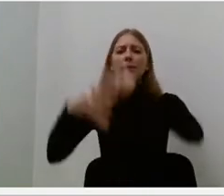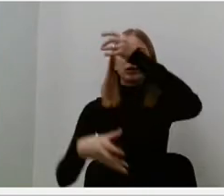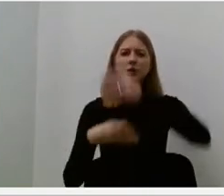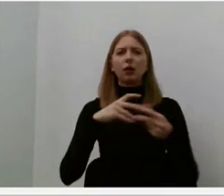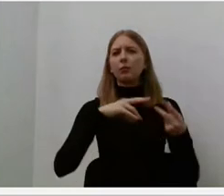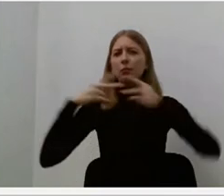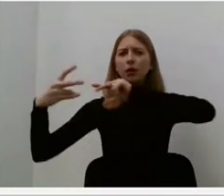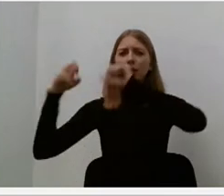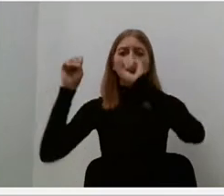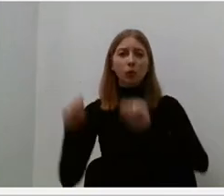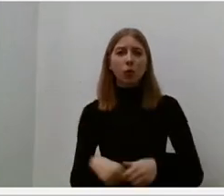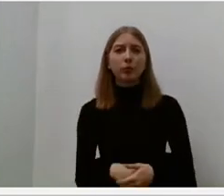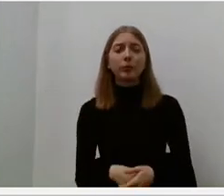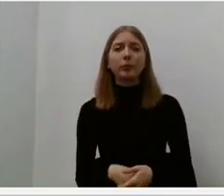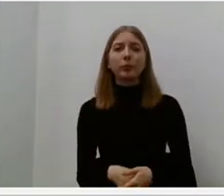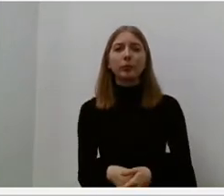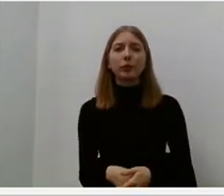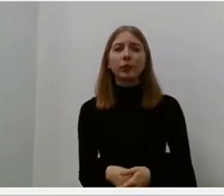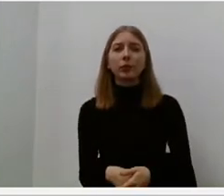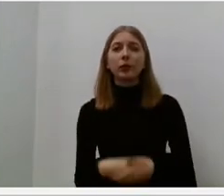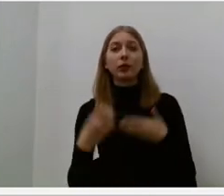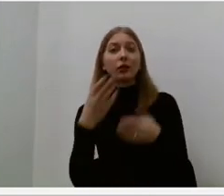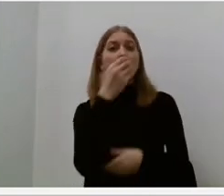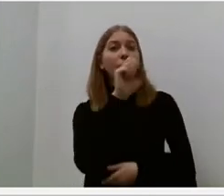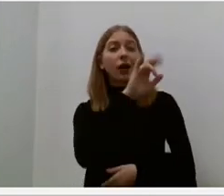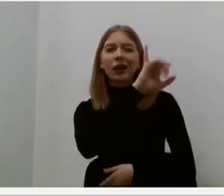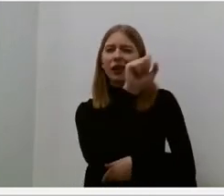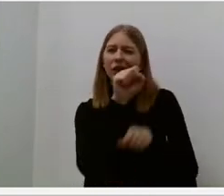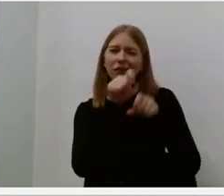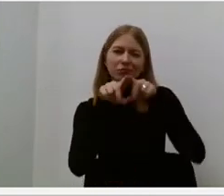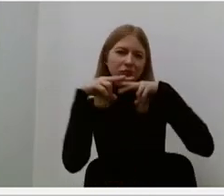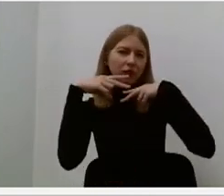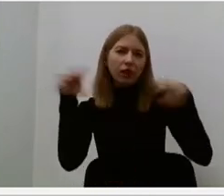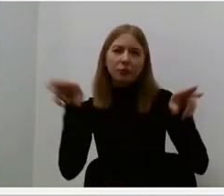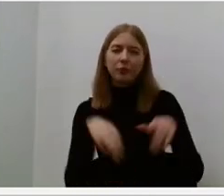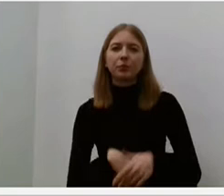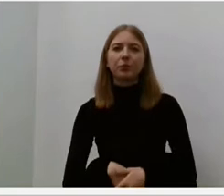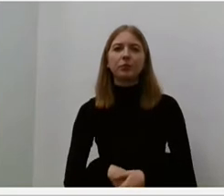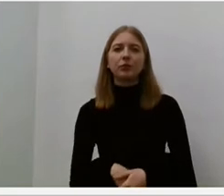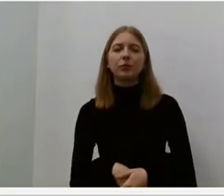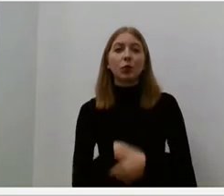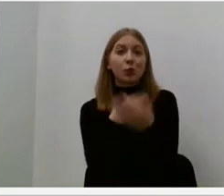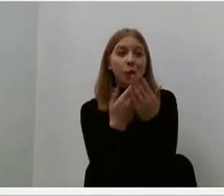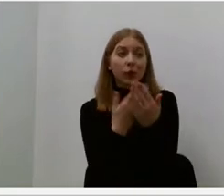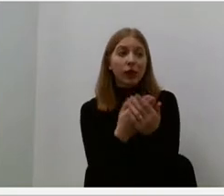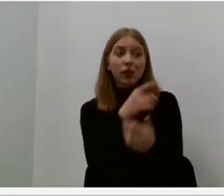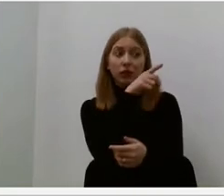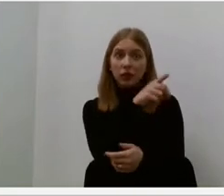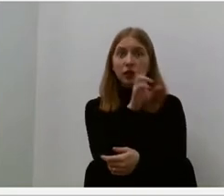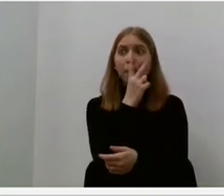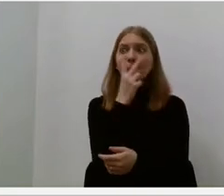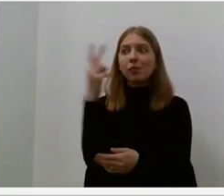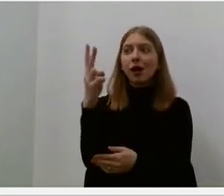panašiai galėtume kalbėti ir apie Mariją, kuriai mama buvo pavyzdys, kaip